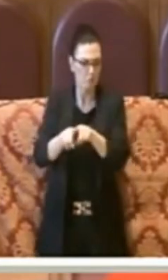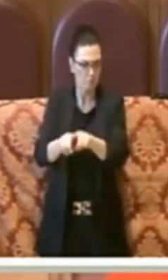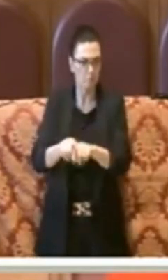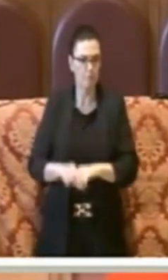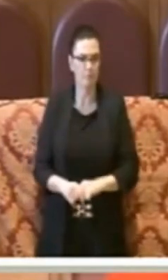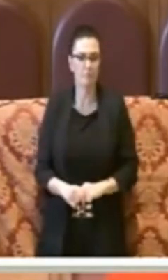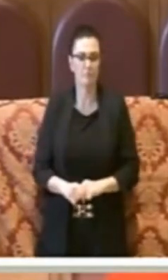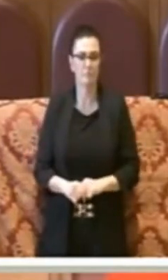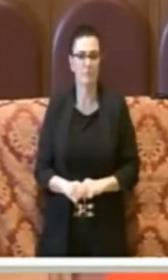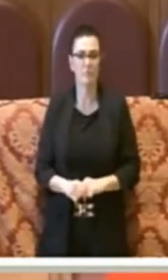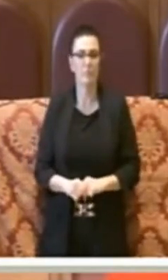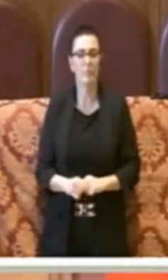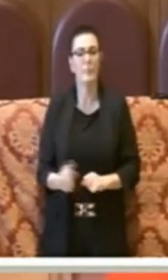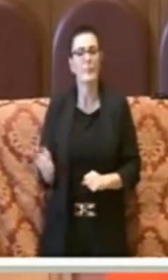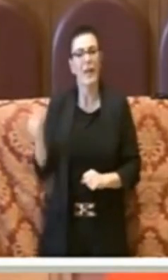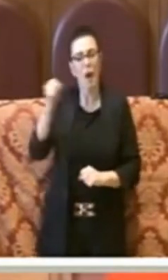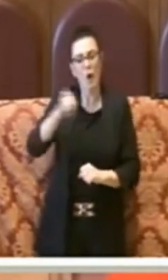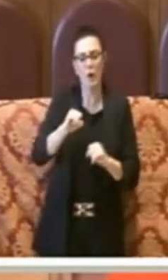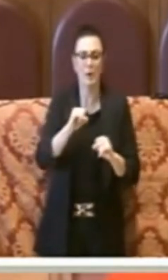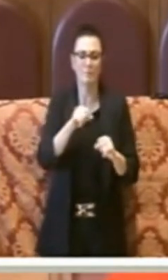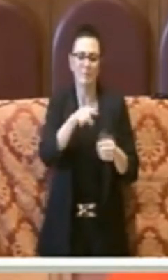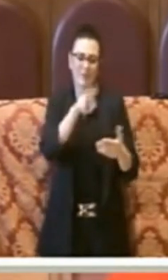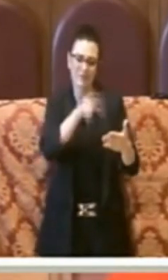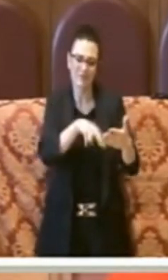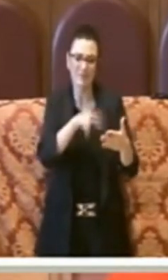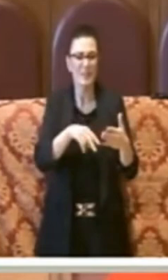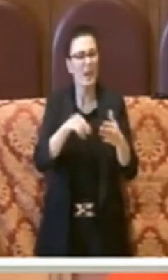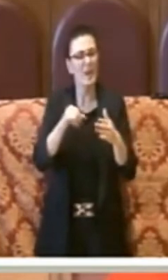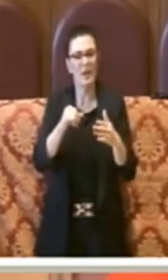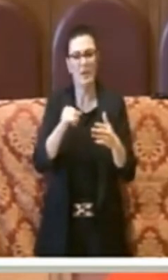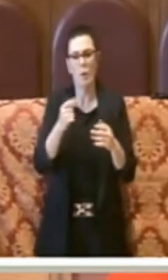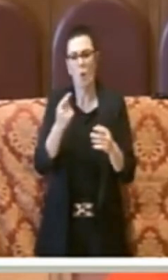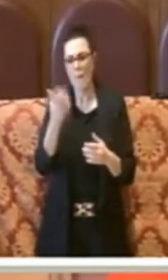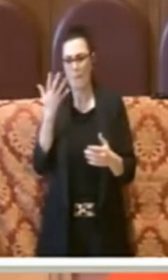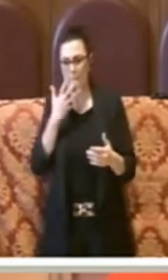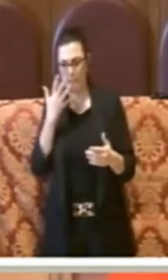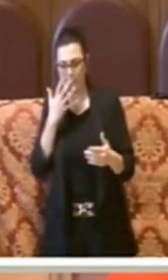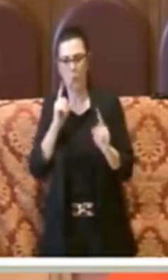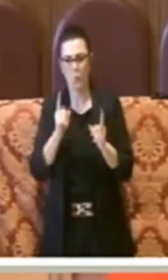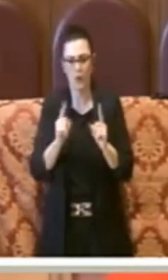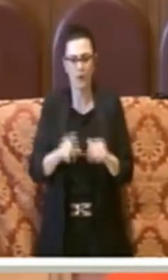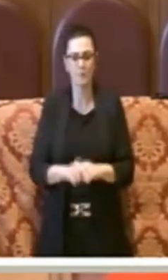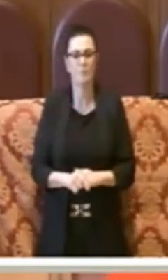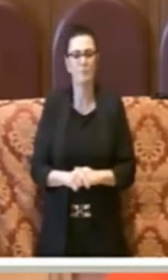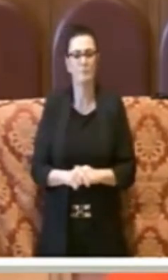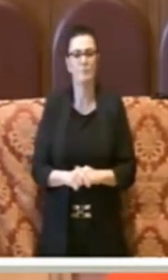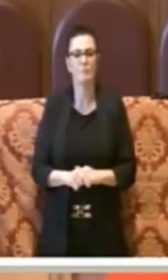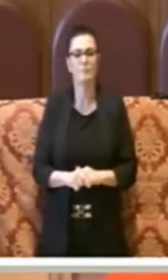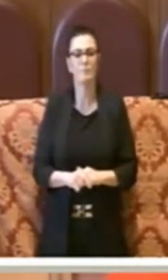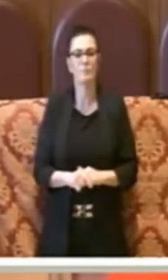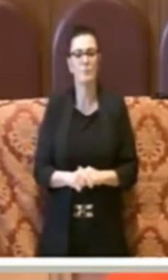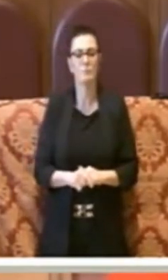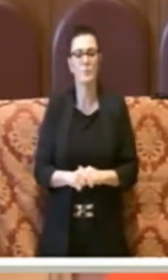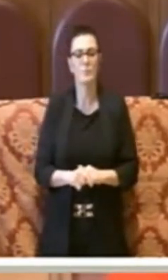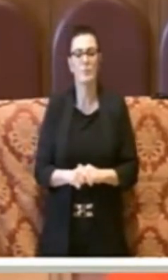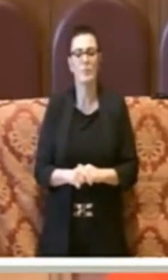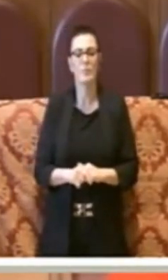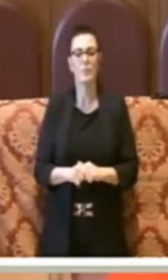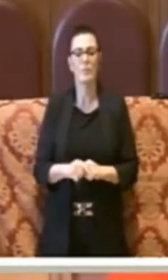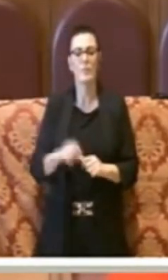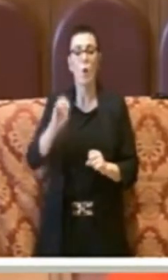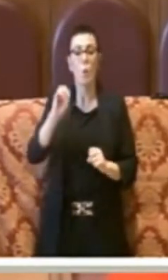L'altra inesattezza che ho letto sulla stampa era una distribuzione equa sui 15